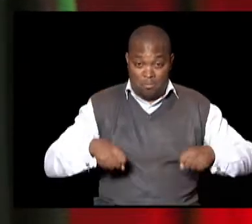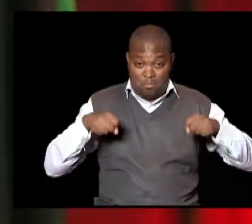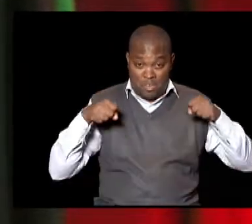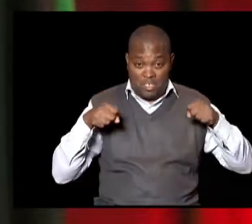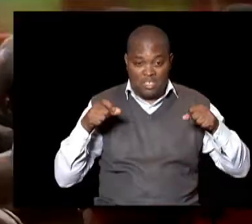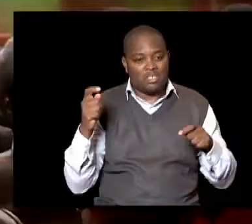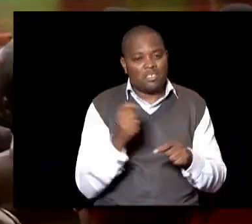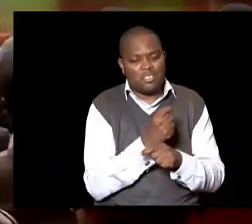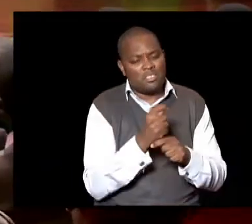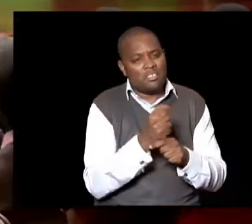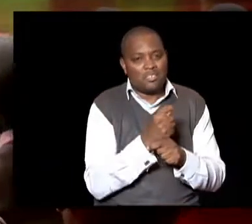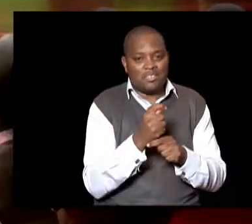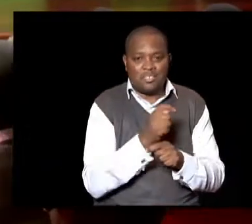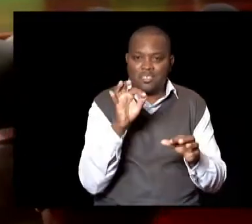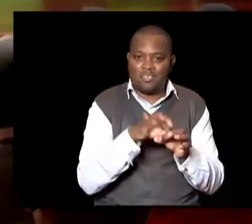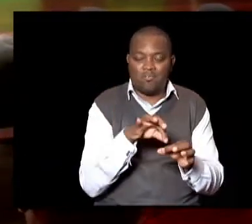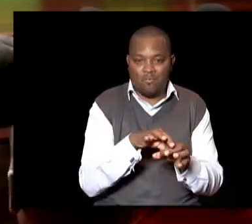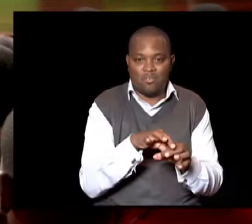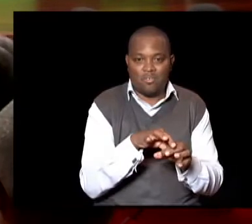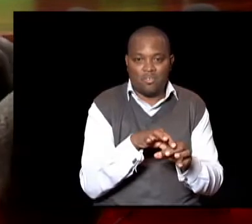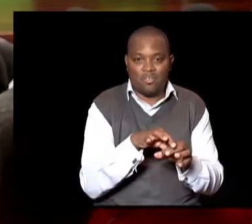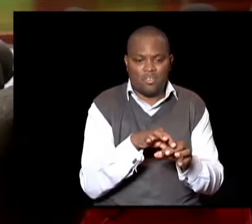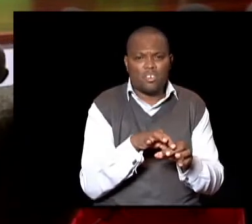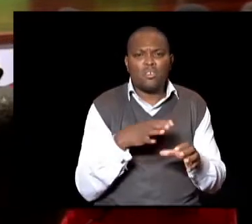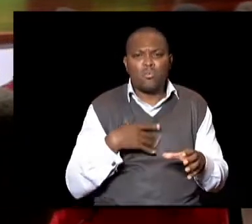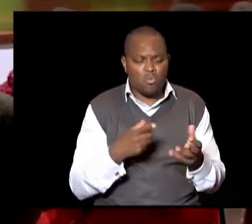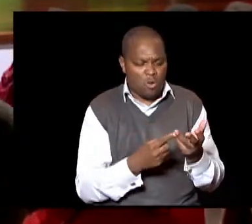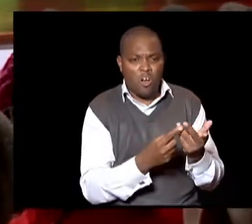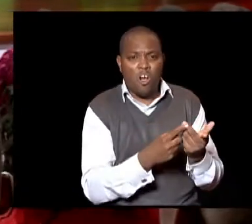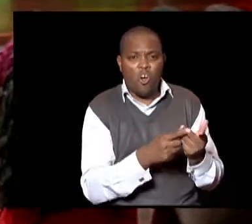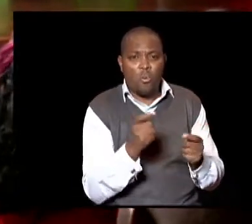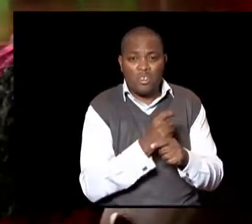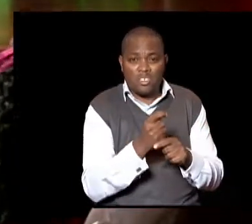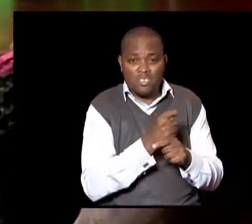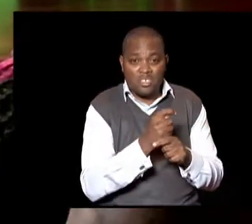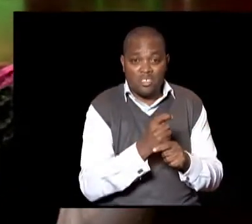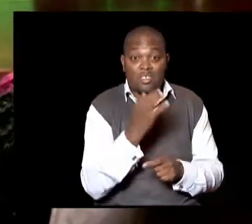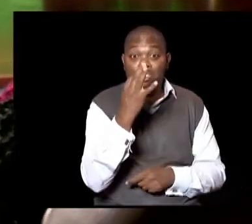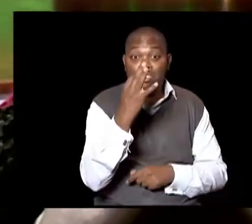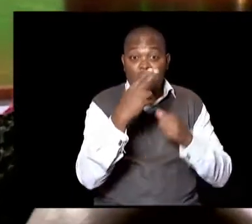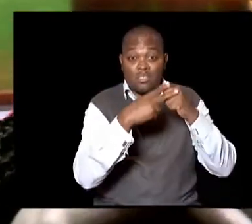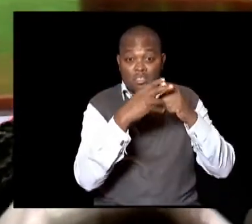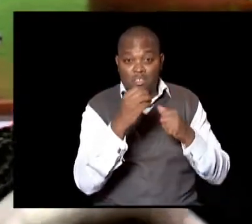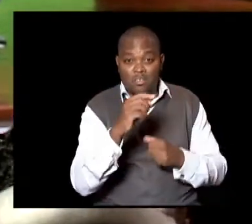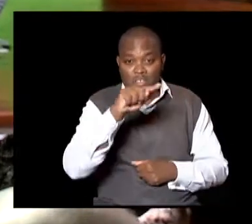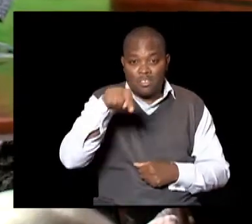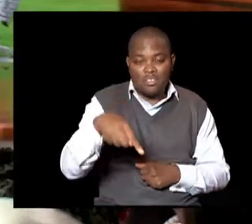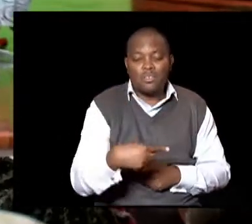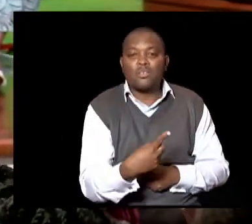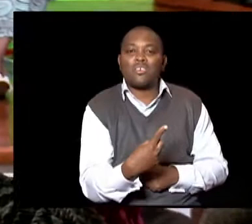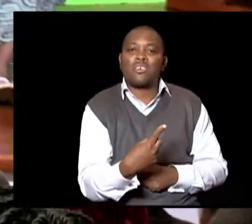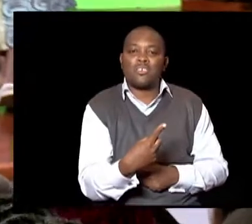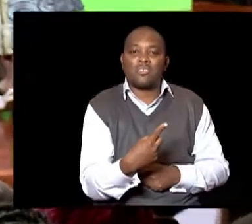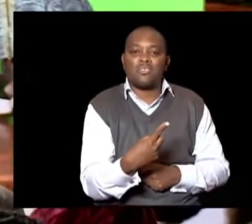wa electro training So wale watu uoto Mela through training Umesikia wa manamba Kwa ze ni wengi Ni wapi 350 370 370